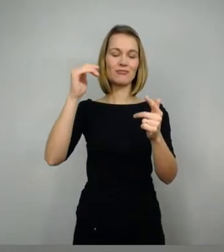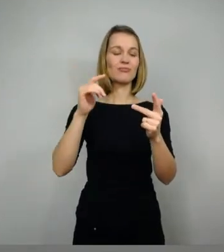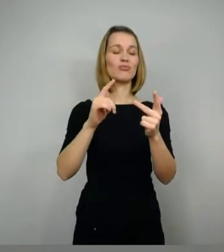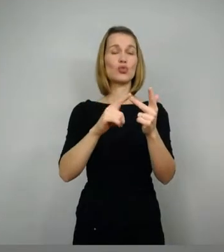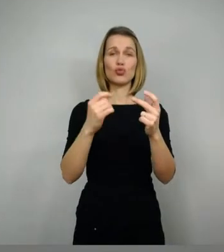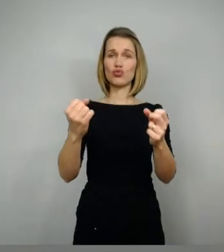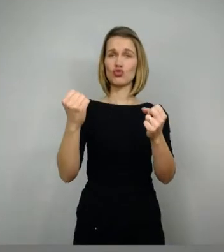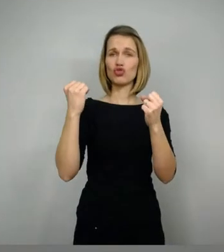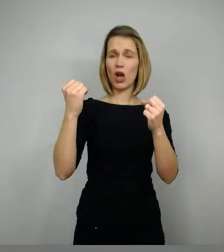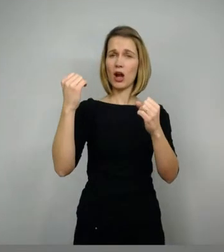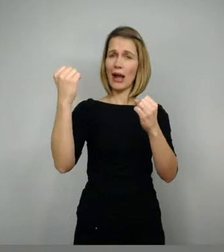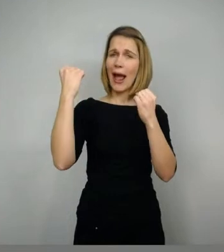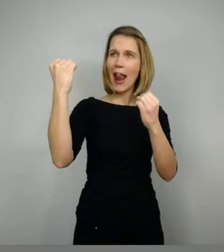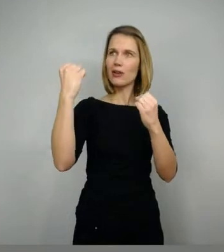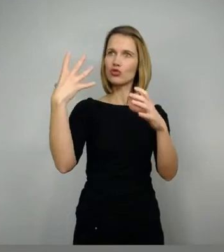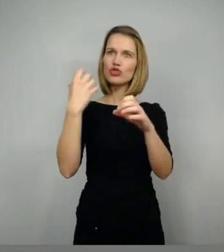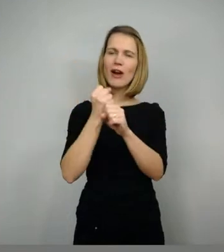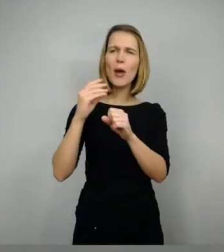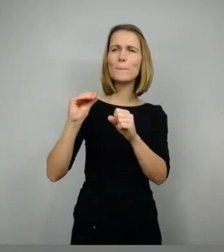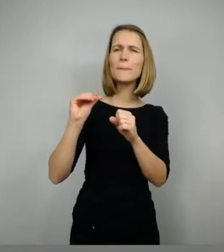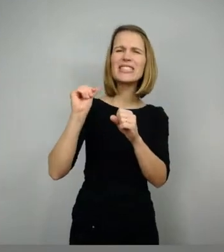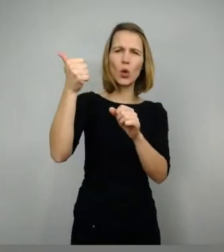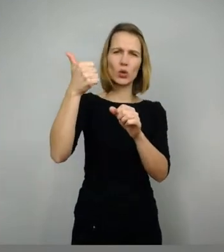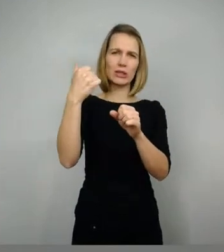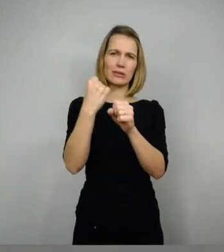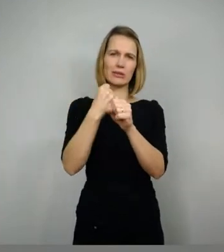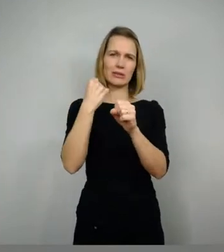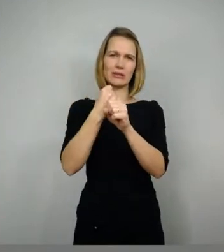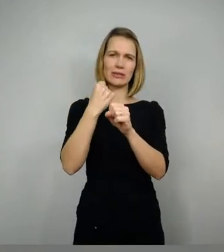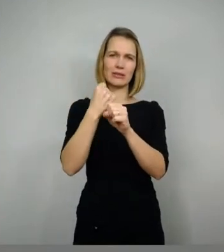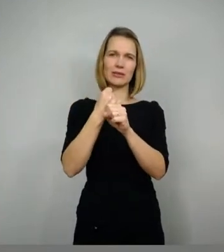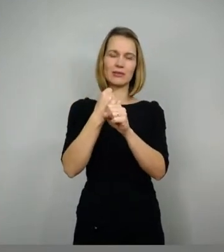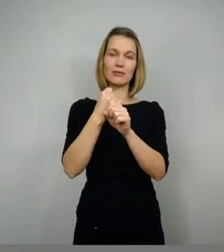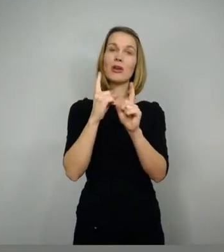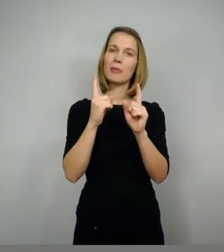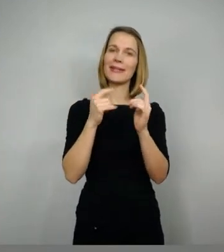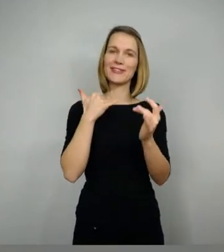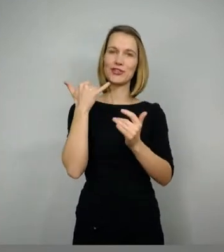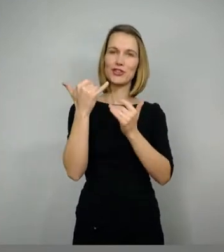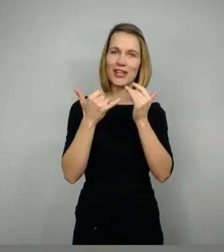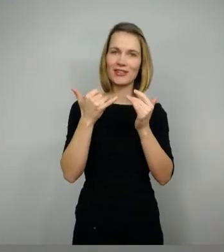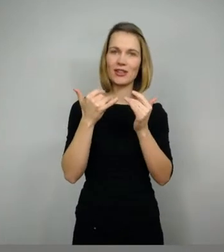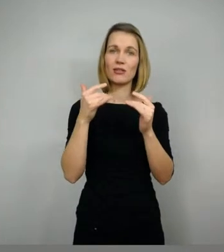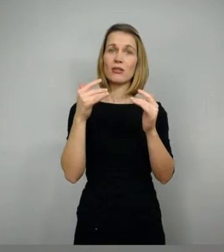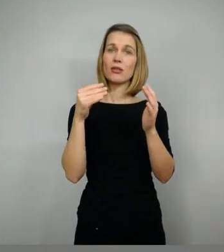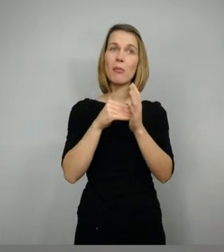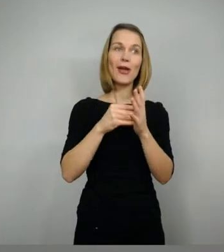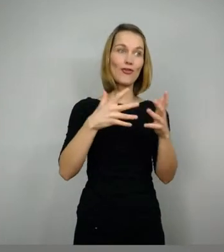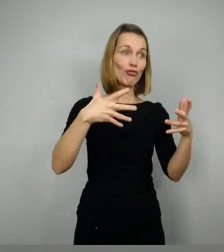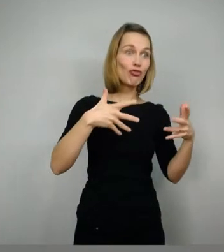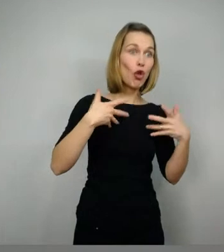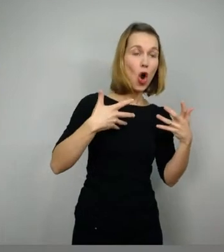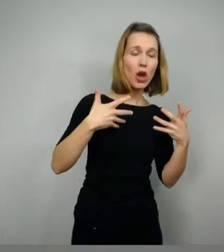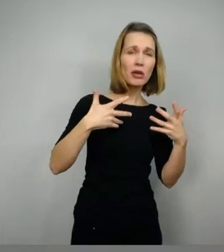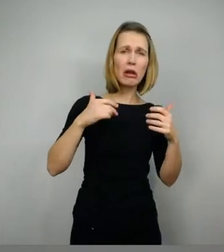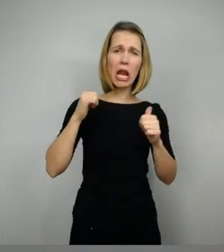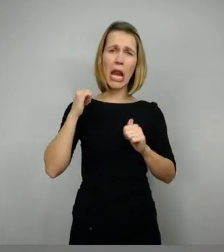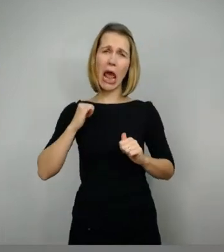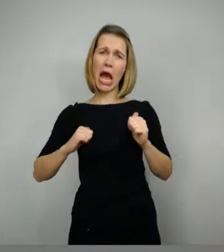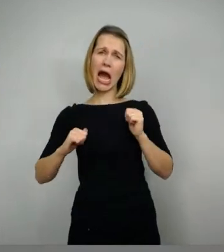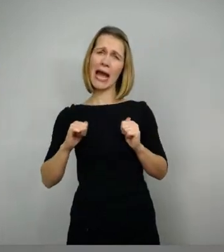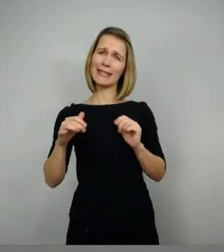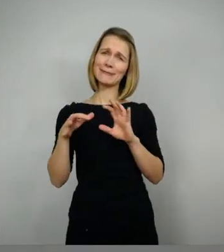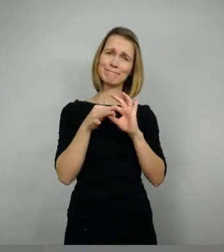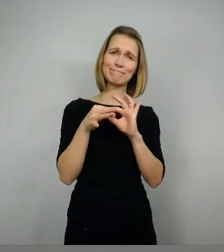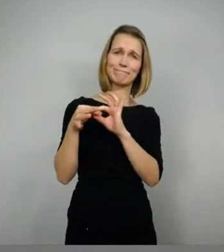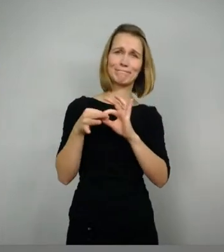außergewöhnliche Taten vollbringen. Aber bei diesen Geschichten ist auch Freude und Leid immer eng beieinander. Freude, Weinen und